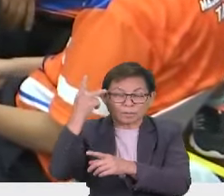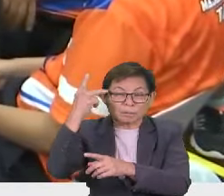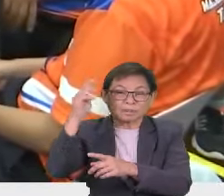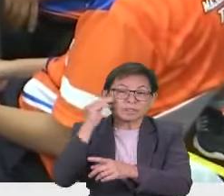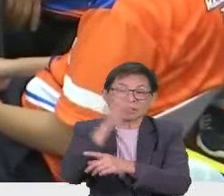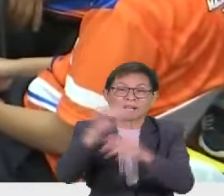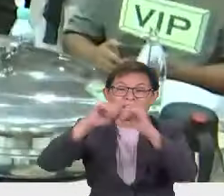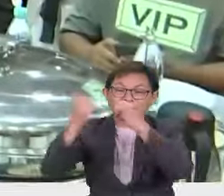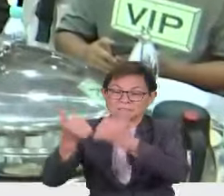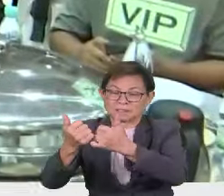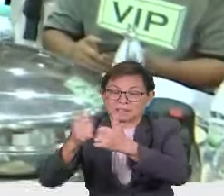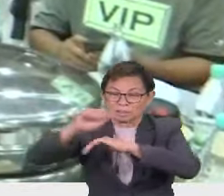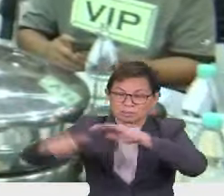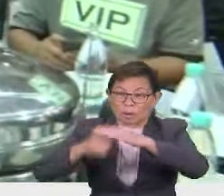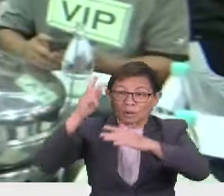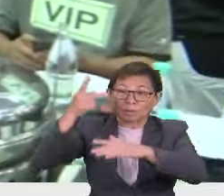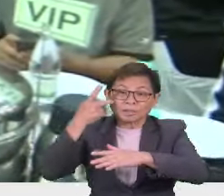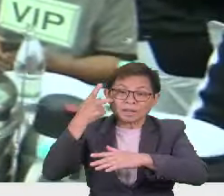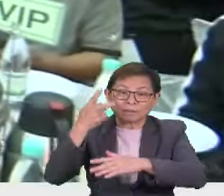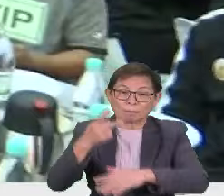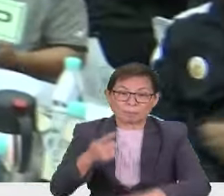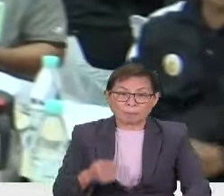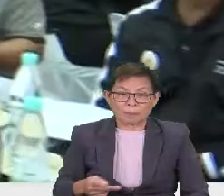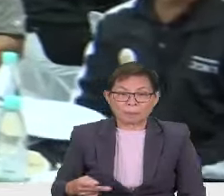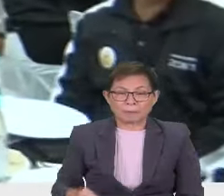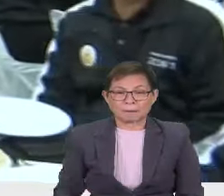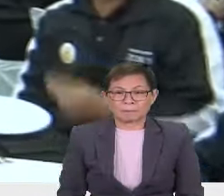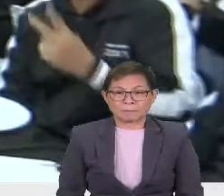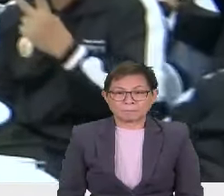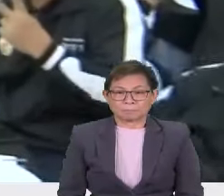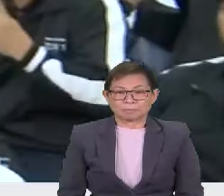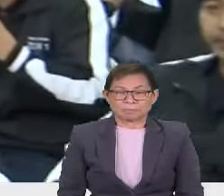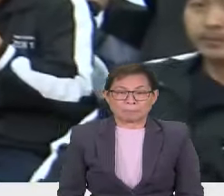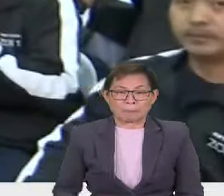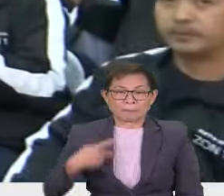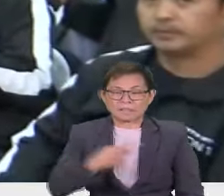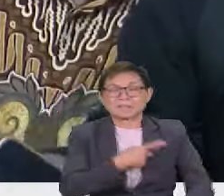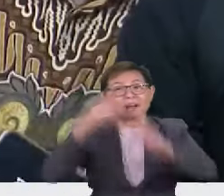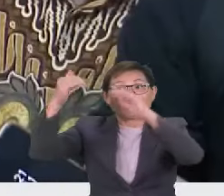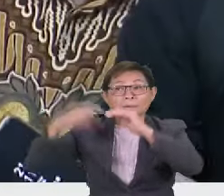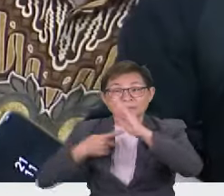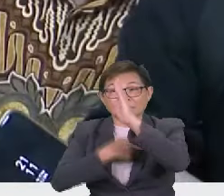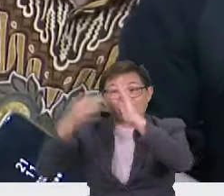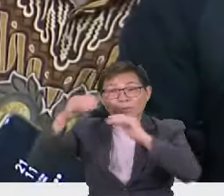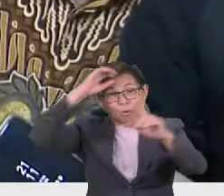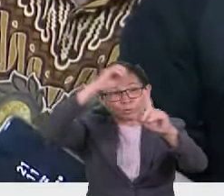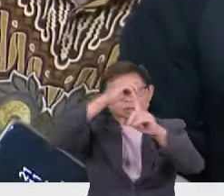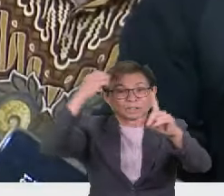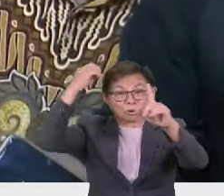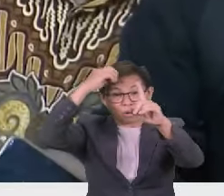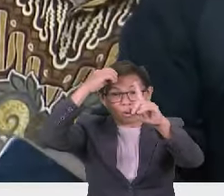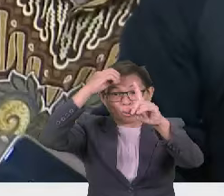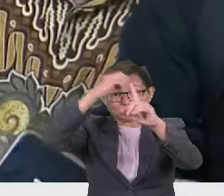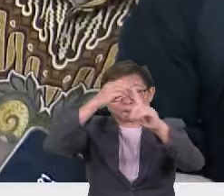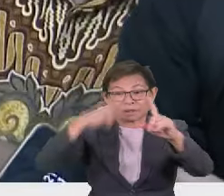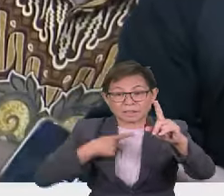agensi-agensi dalam kementerian. So, bila kita ada support ini, kita mengharapkan objektif-objektif mereka